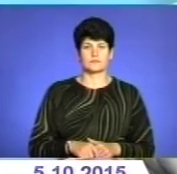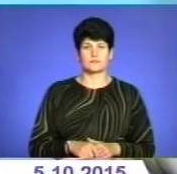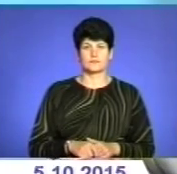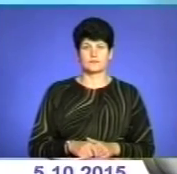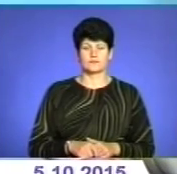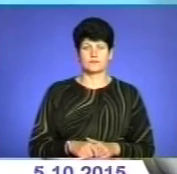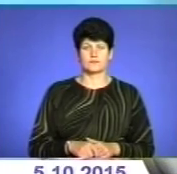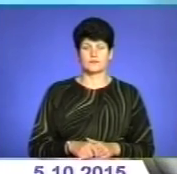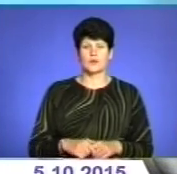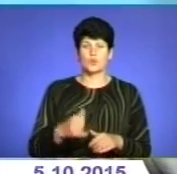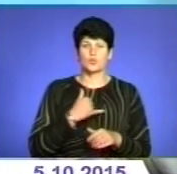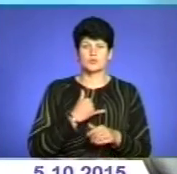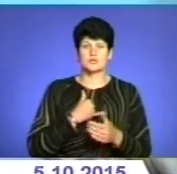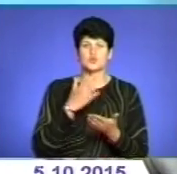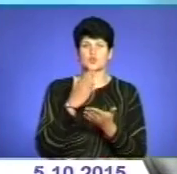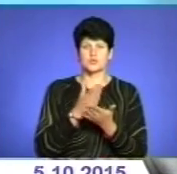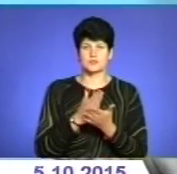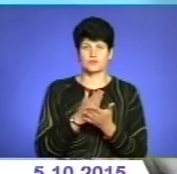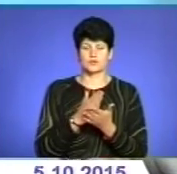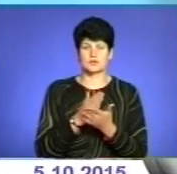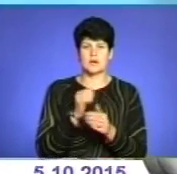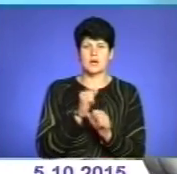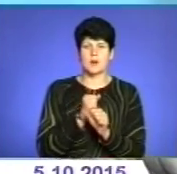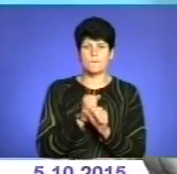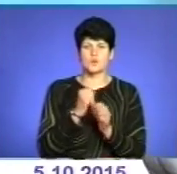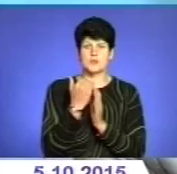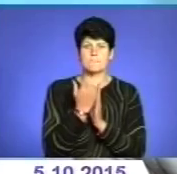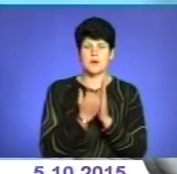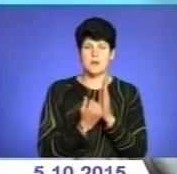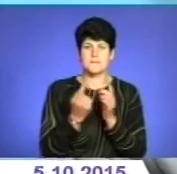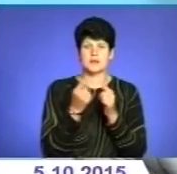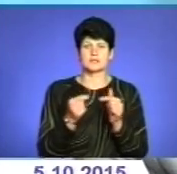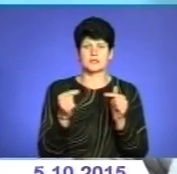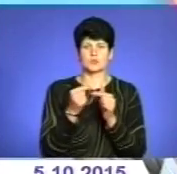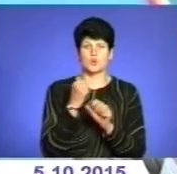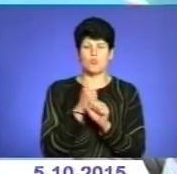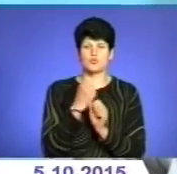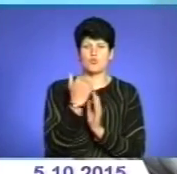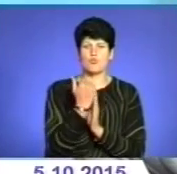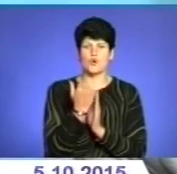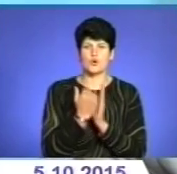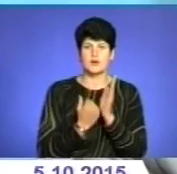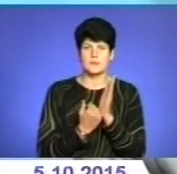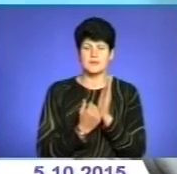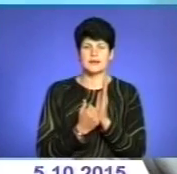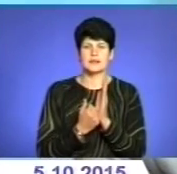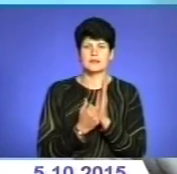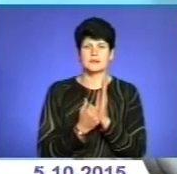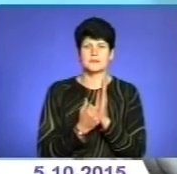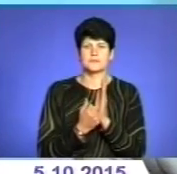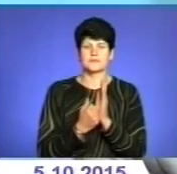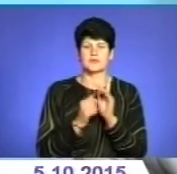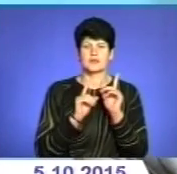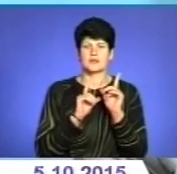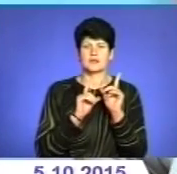У нас вистачує там робоча програма, конкретно робоча програма, що їздить в